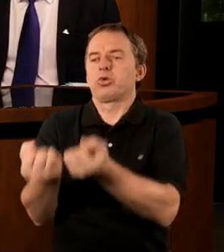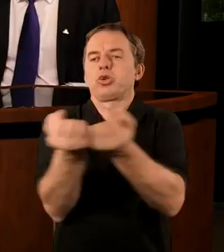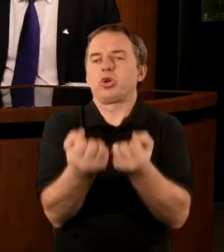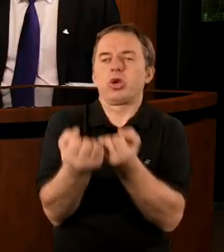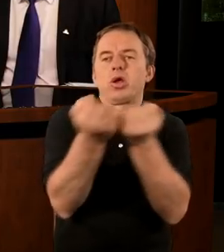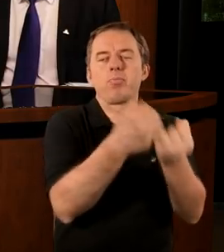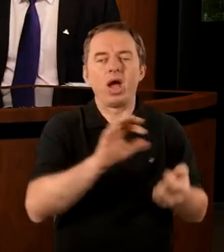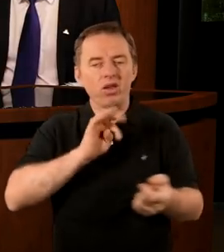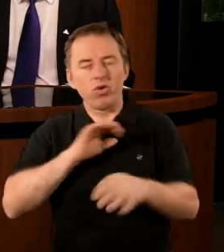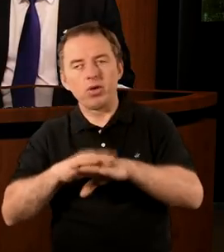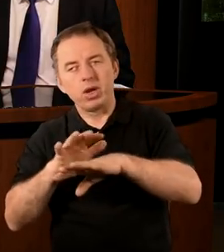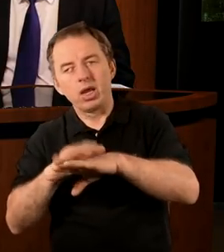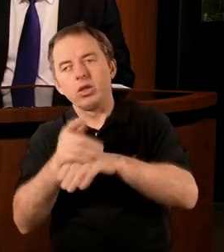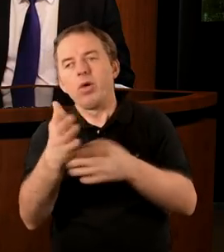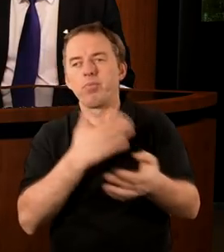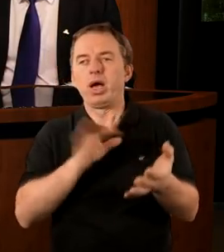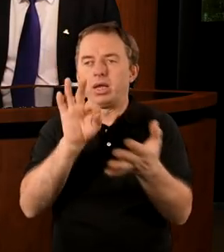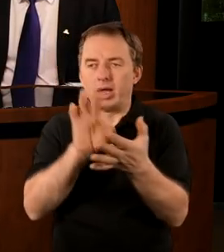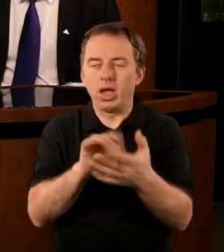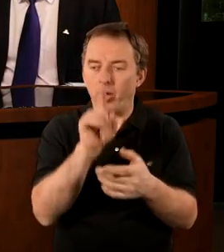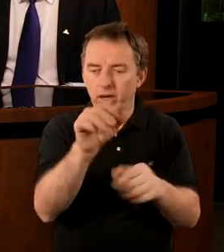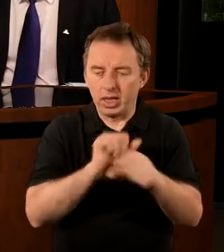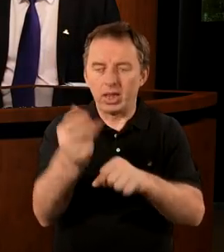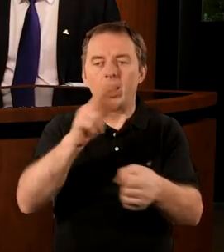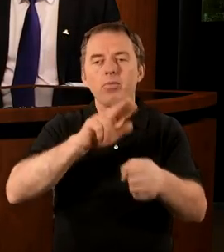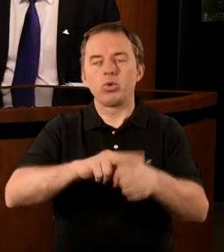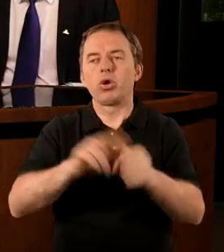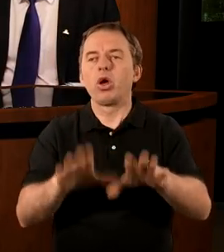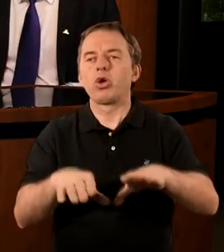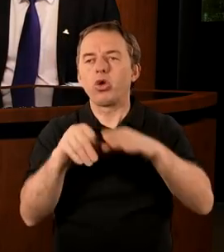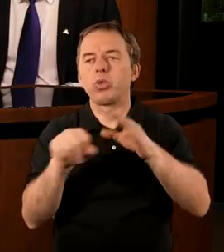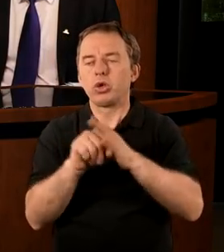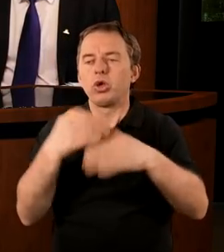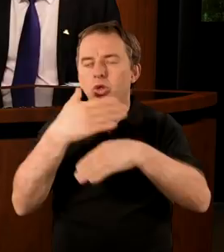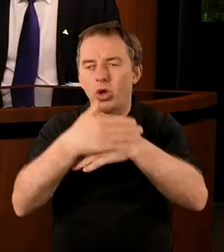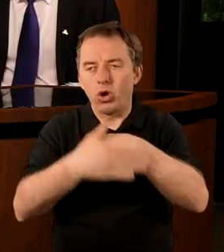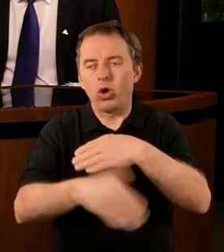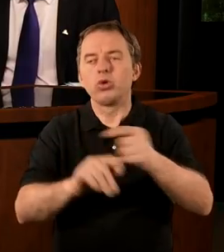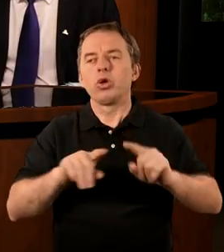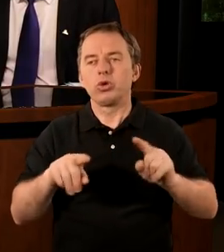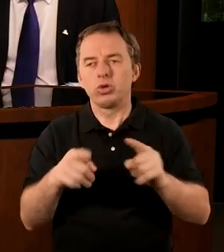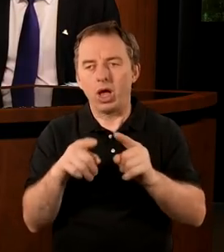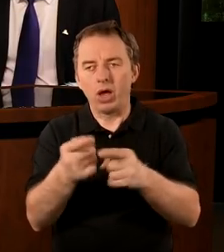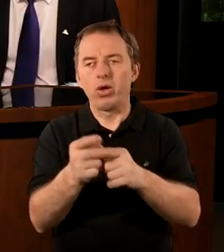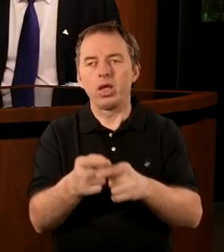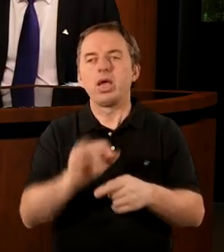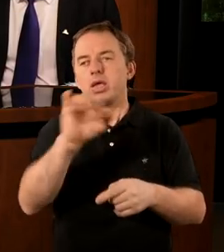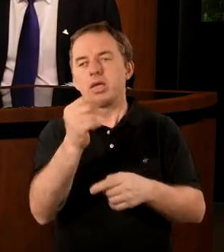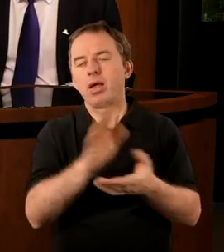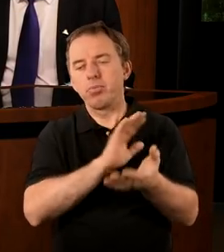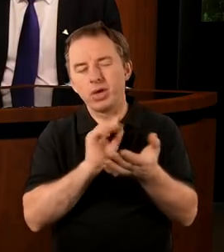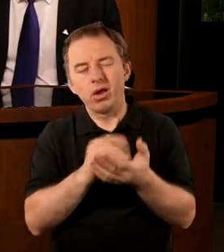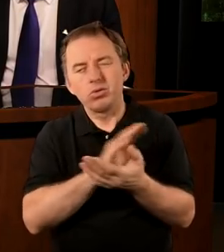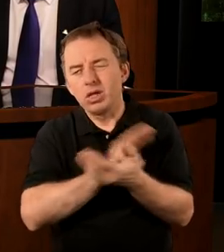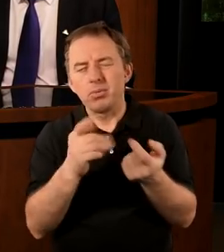swoim ręku wszystko, to jeszcze takie zapewnienie, że on jest tym, który rozpoczął i dokończy. I Jan praktycznie,